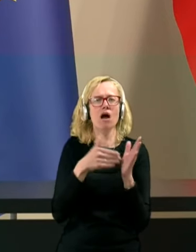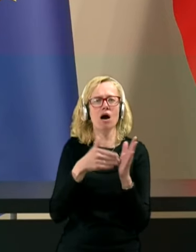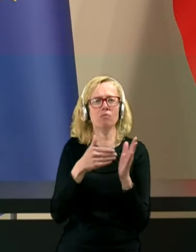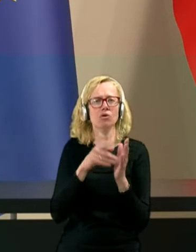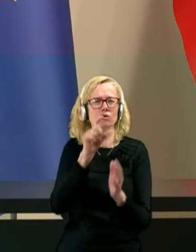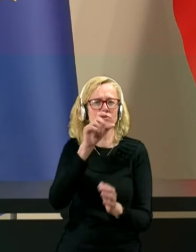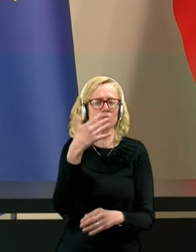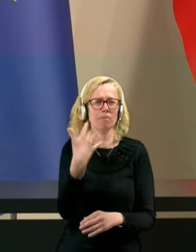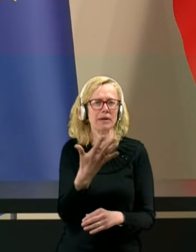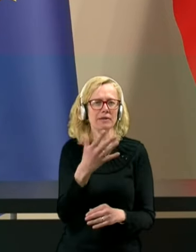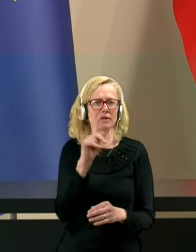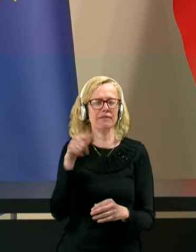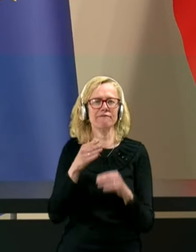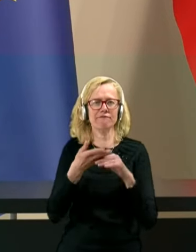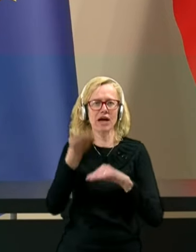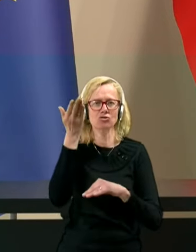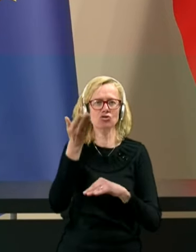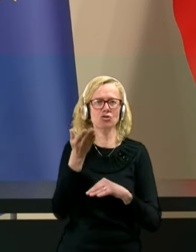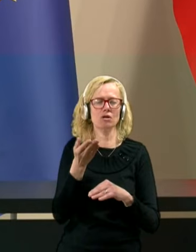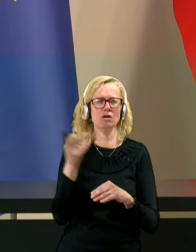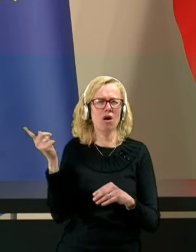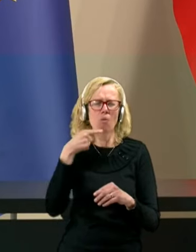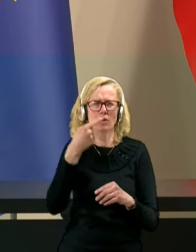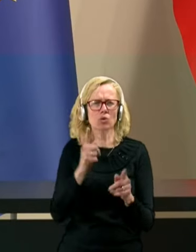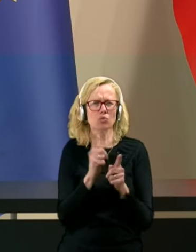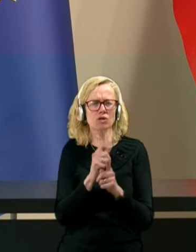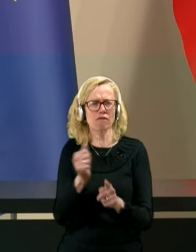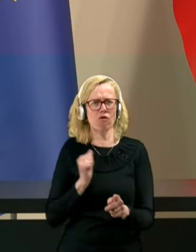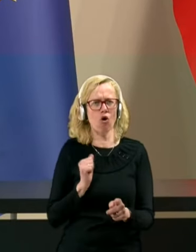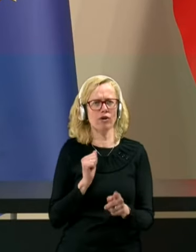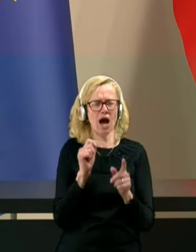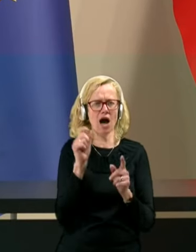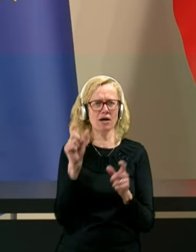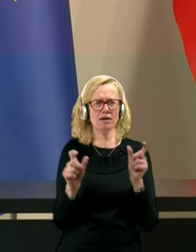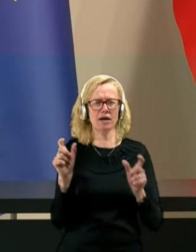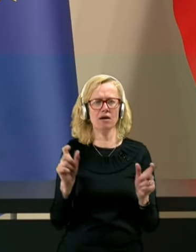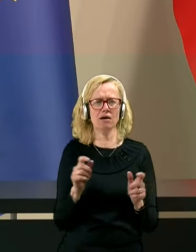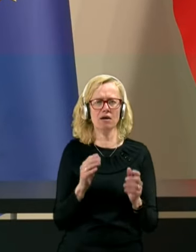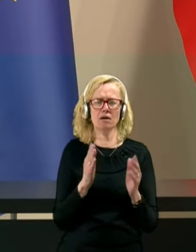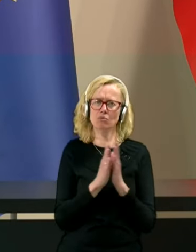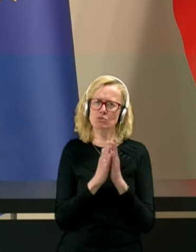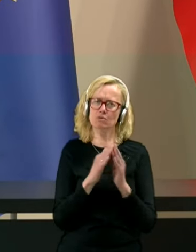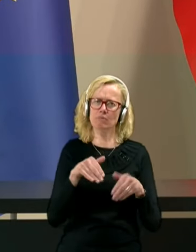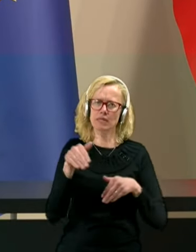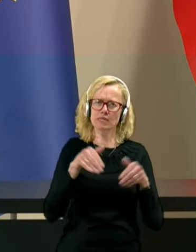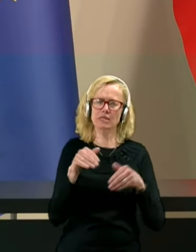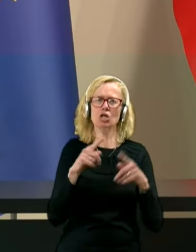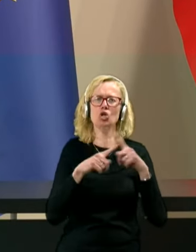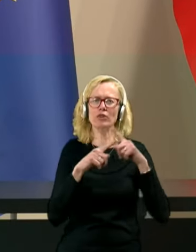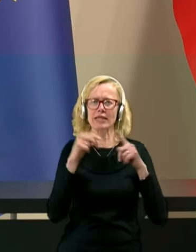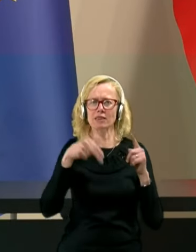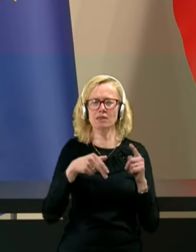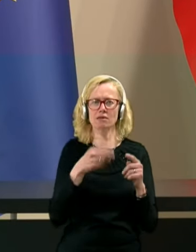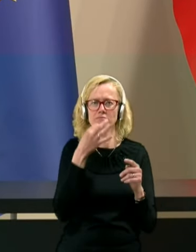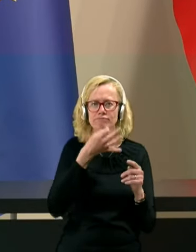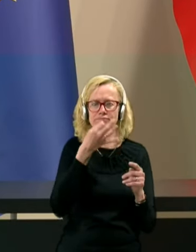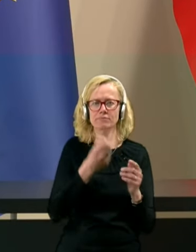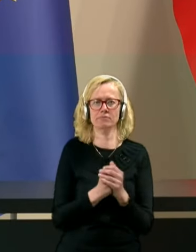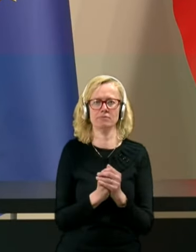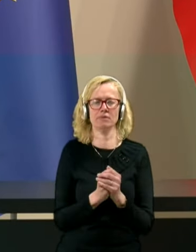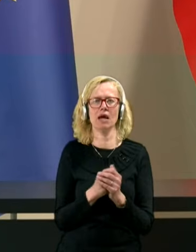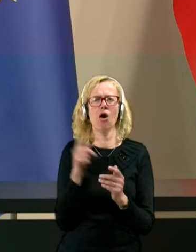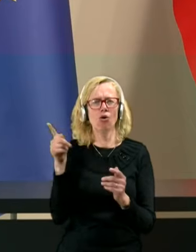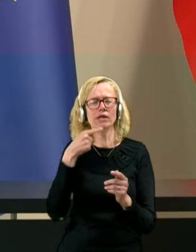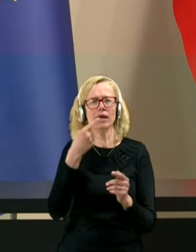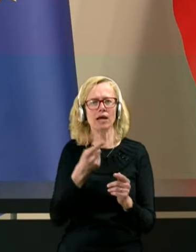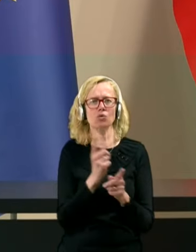250 in več, omenjajo tudi vojake, tako da mogoče minister to ni, če bi tukaj pokomentirali, pa dejal je, da je o tem